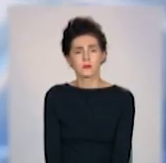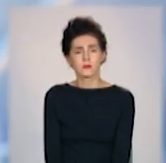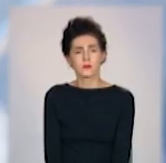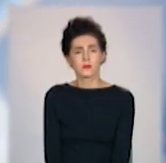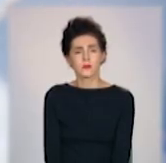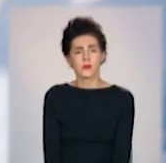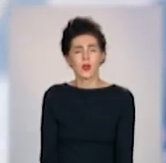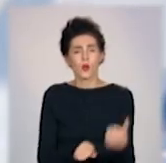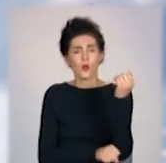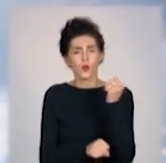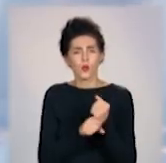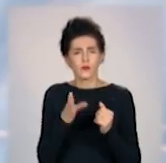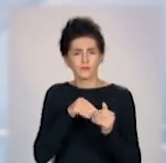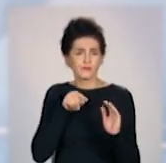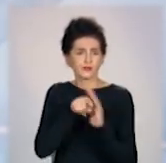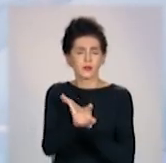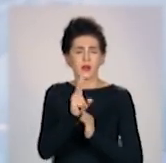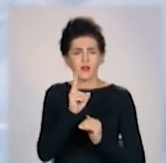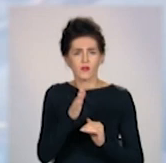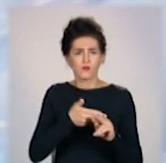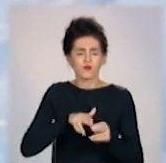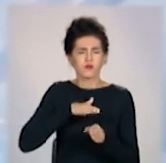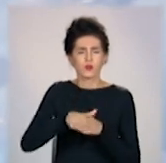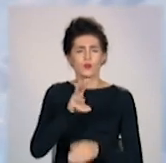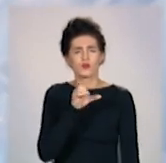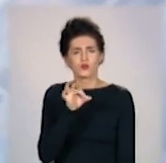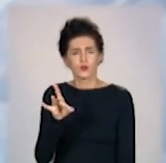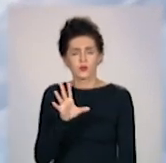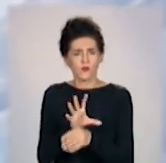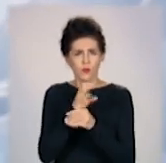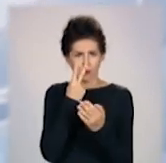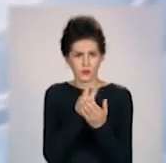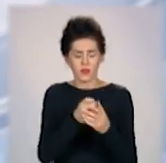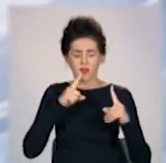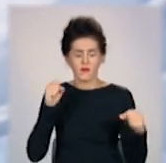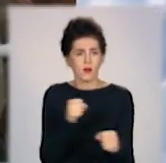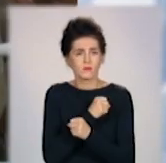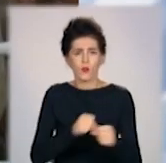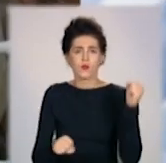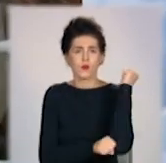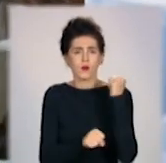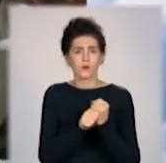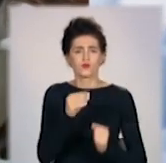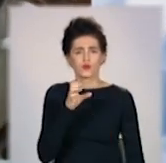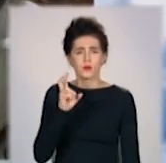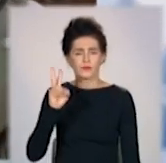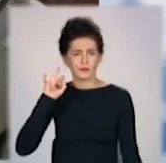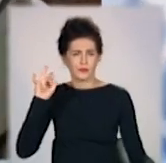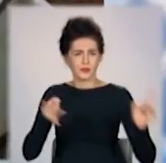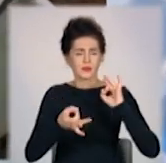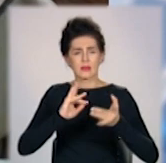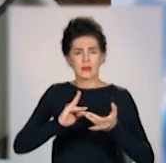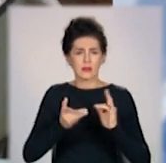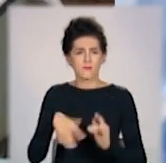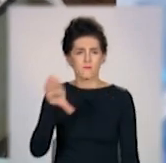Комунальники пробираються в квартиру крізь гори сміття. Незвичне фото робочих буднів ЖЕКу наробила галасу в інтернеті та зібрало